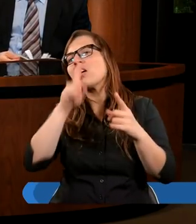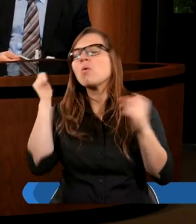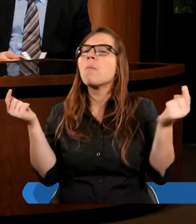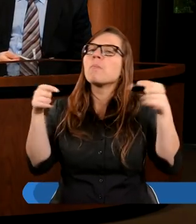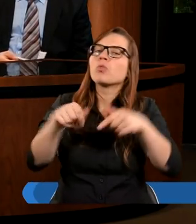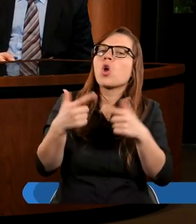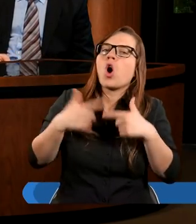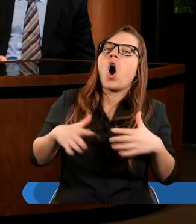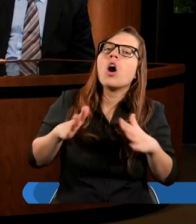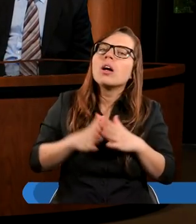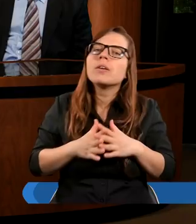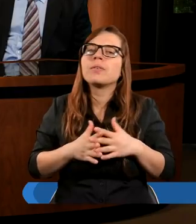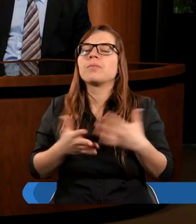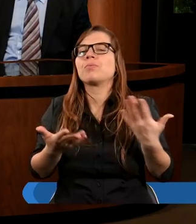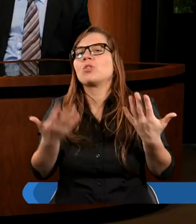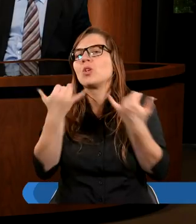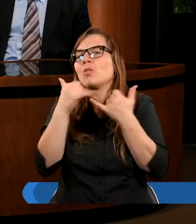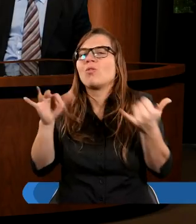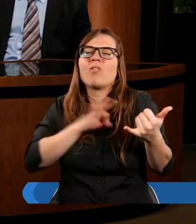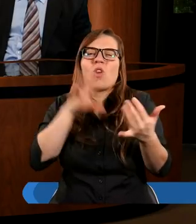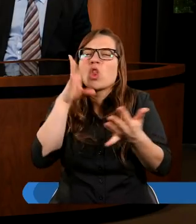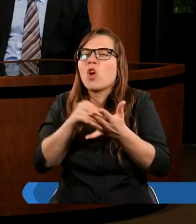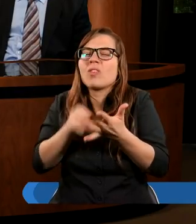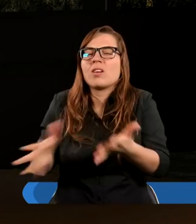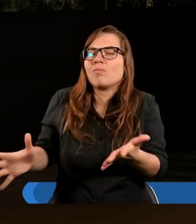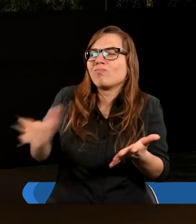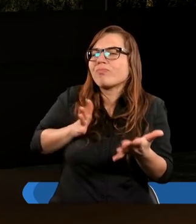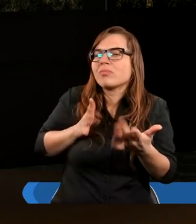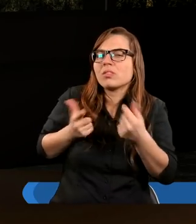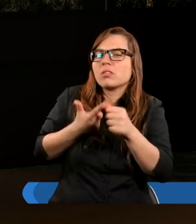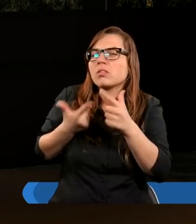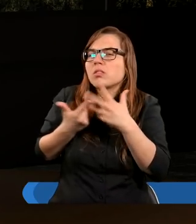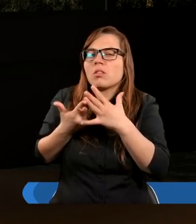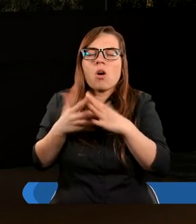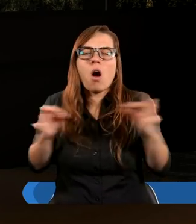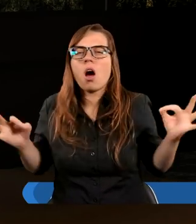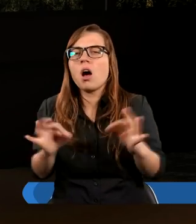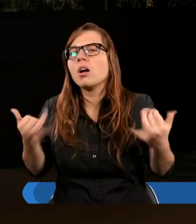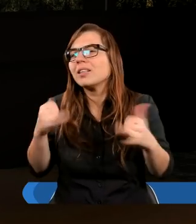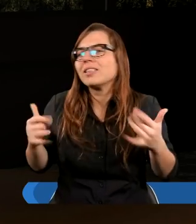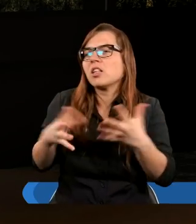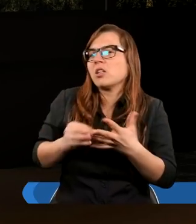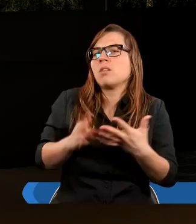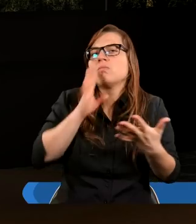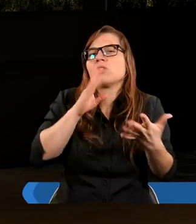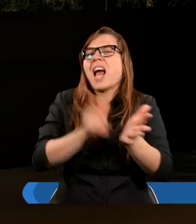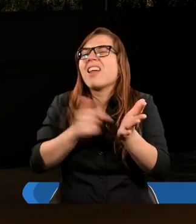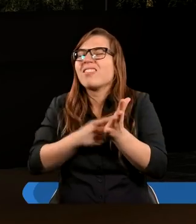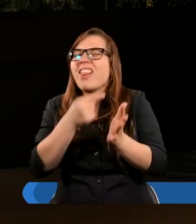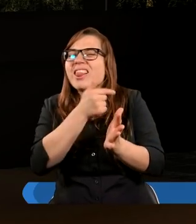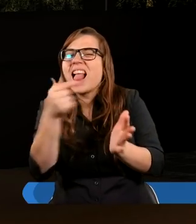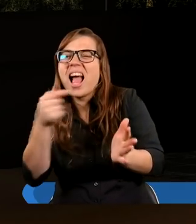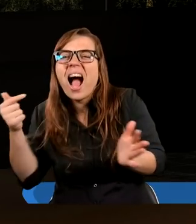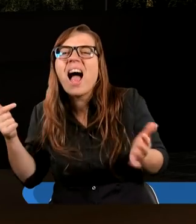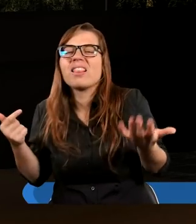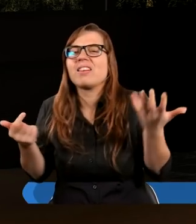do kościoła z bagażem różnych swoich doświadczeń, bardzo często negatywnych. I teraz